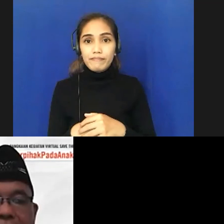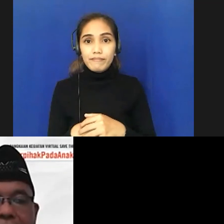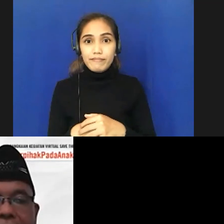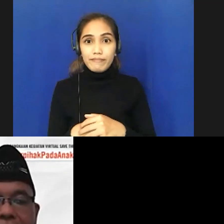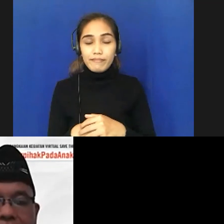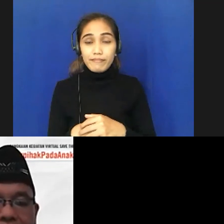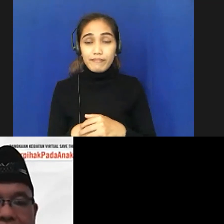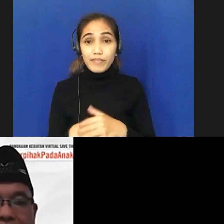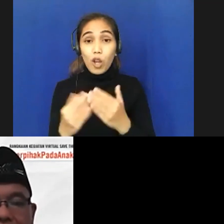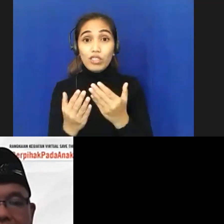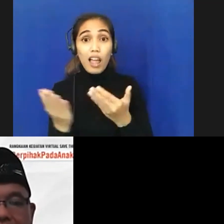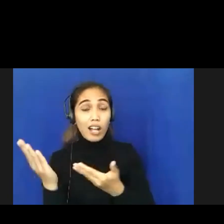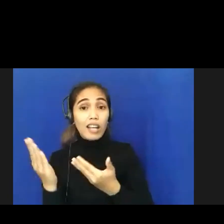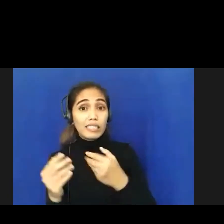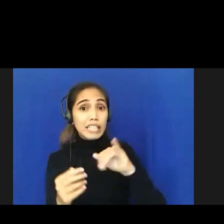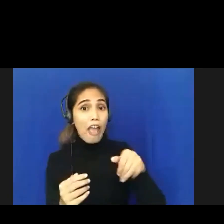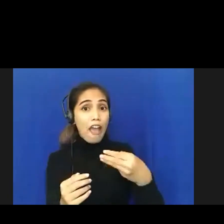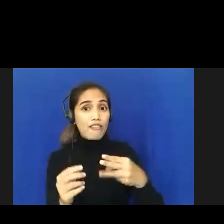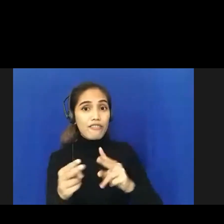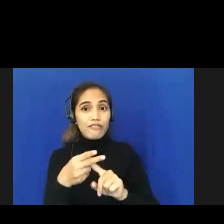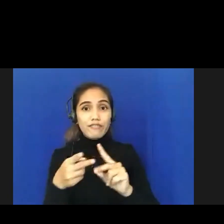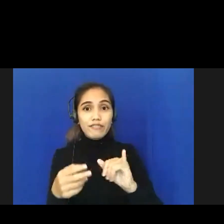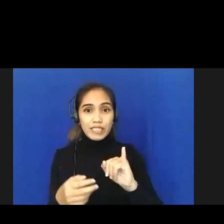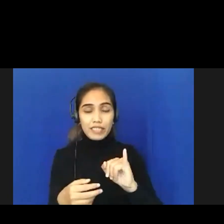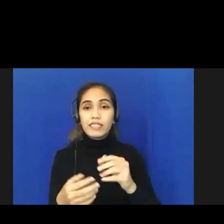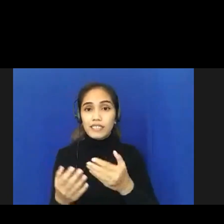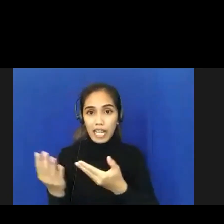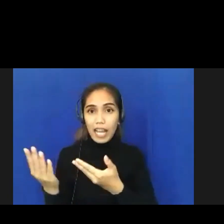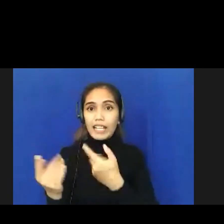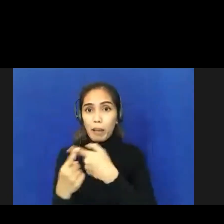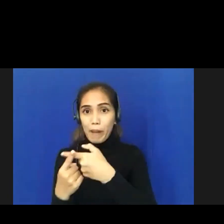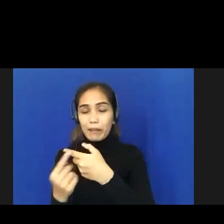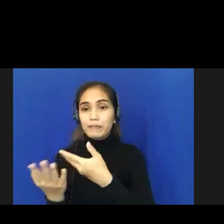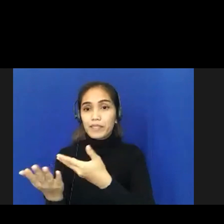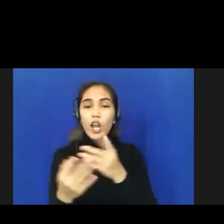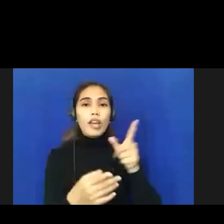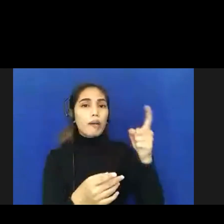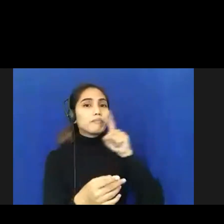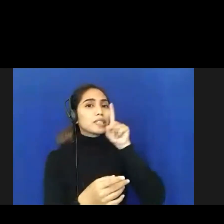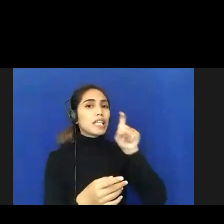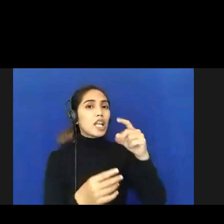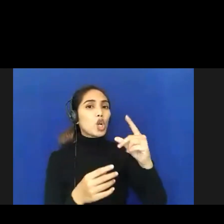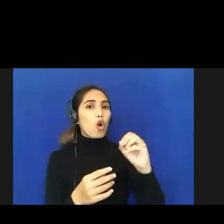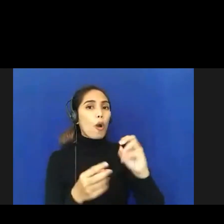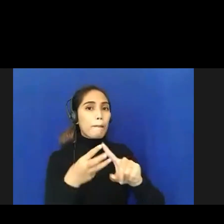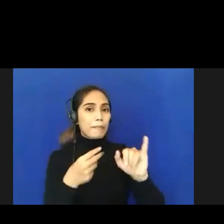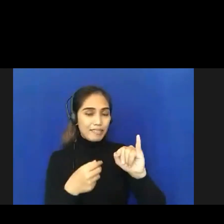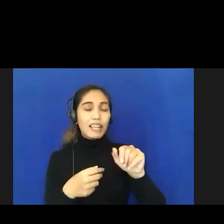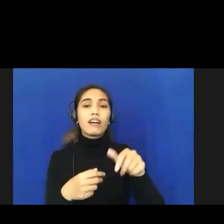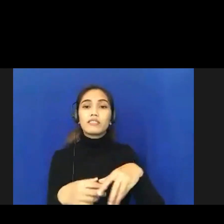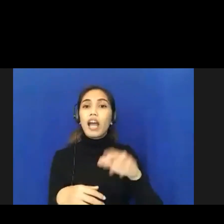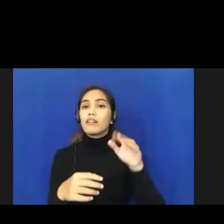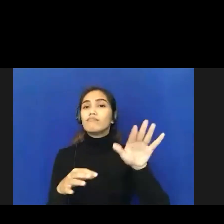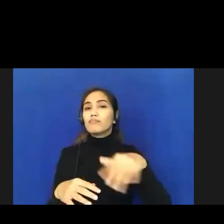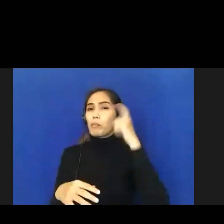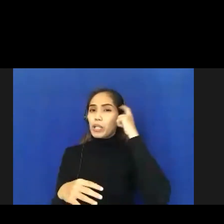silahkan Pak Jetri waktu dan kesempatan kita berikan saya kira betul